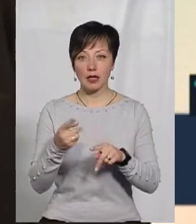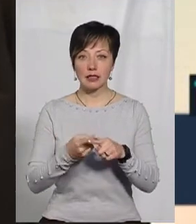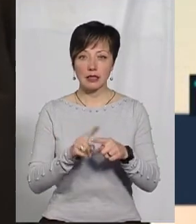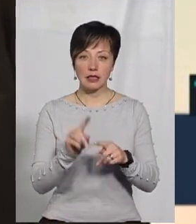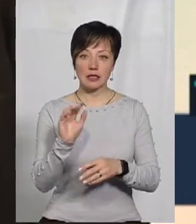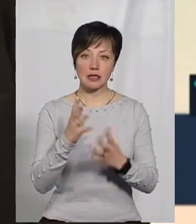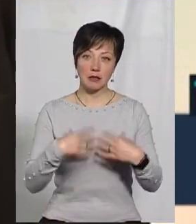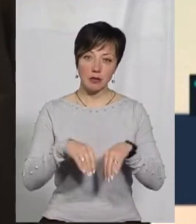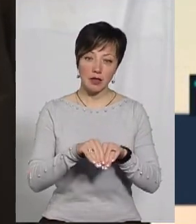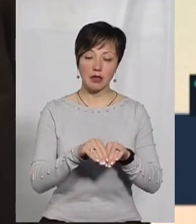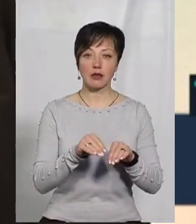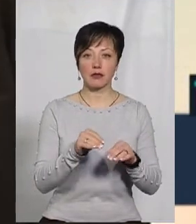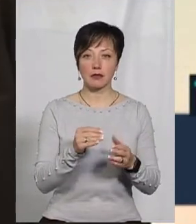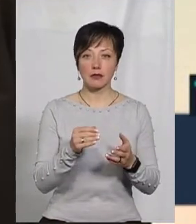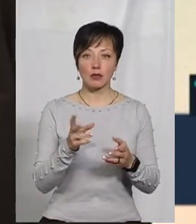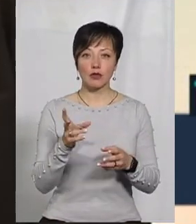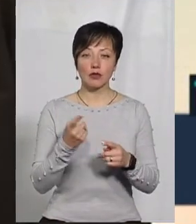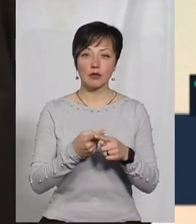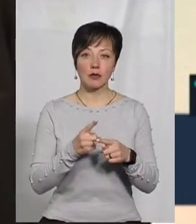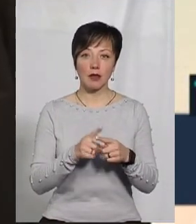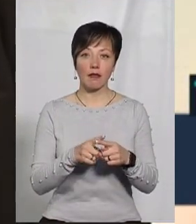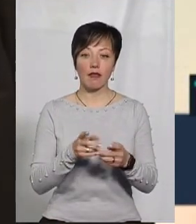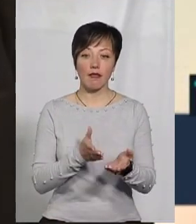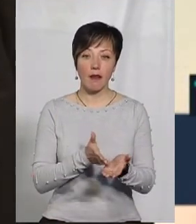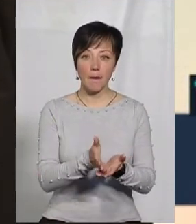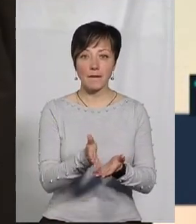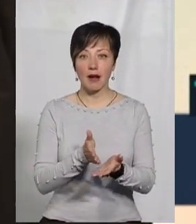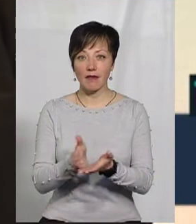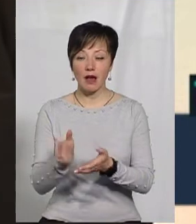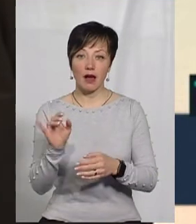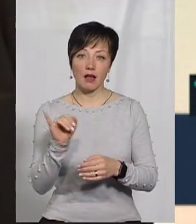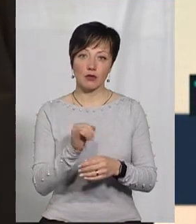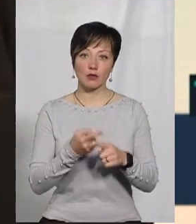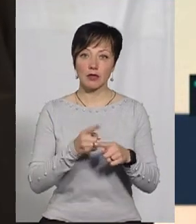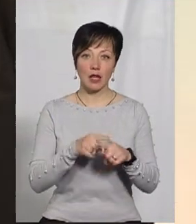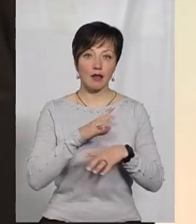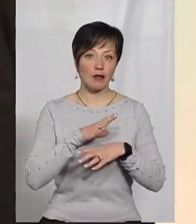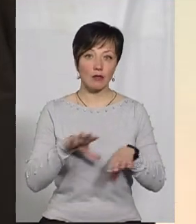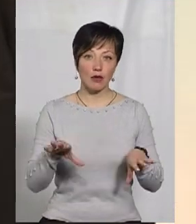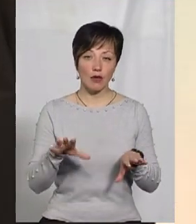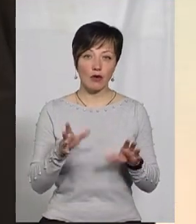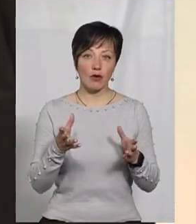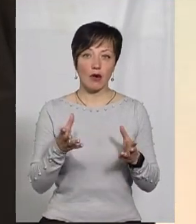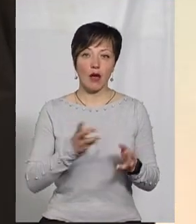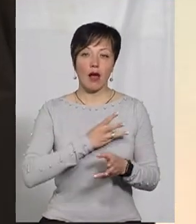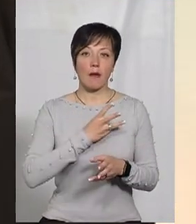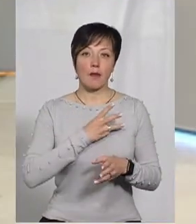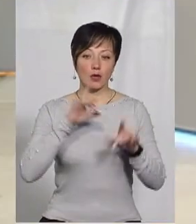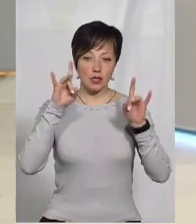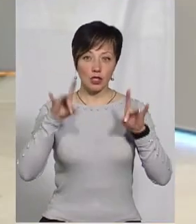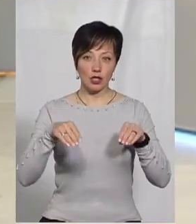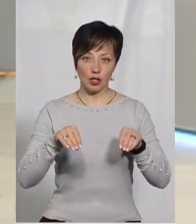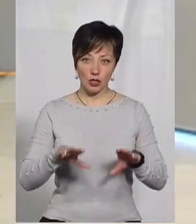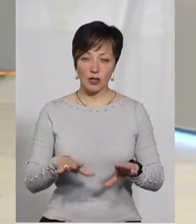цією сім'єю, спостерігали, спостерігали, направляли і Щоб це не було емоційне рішення, а